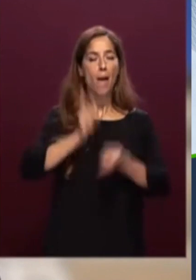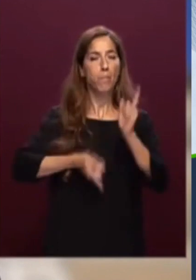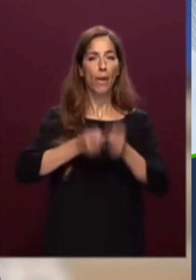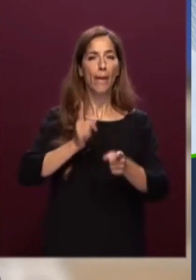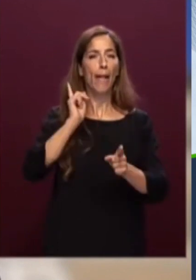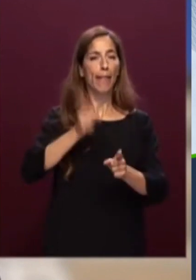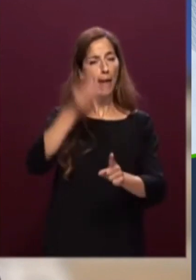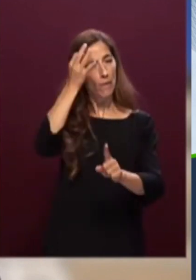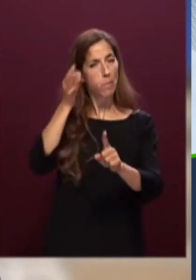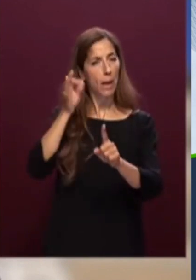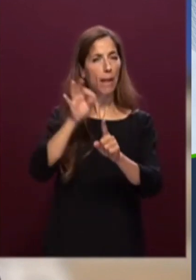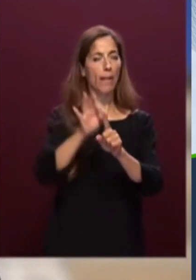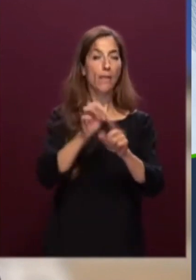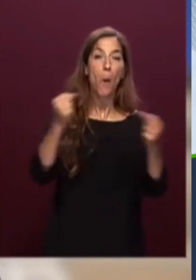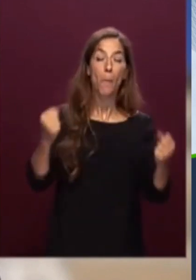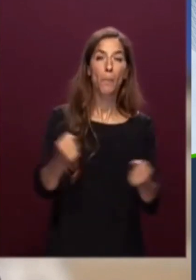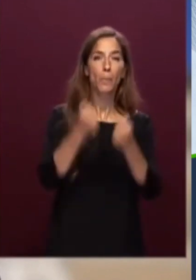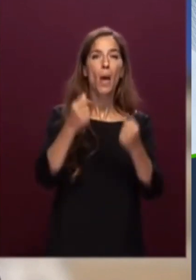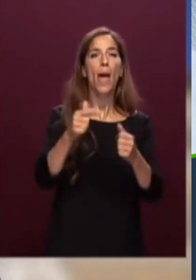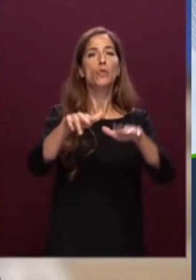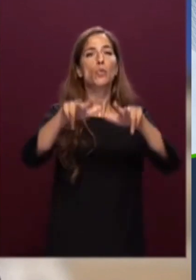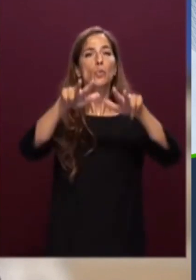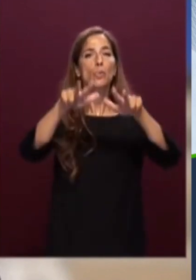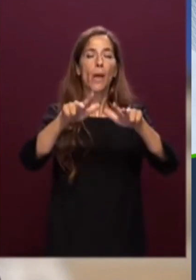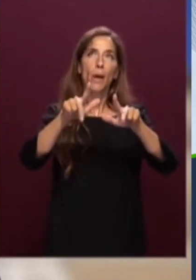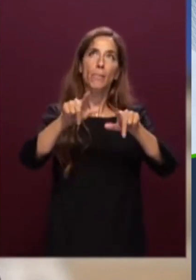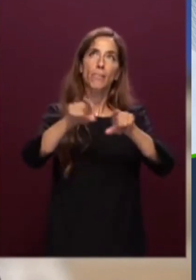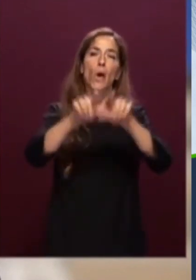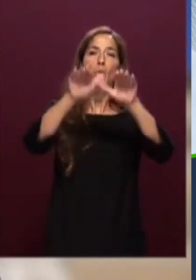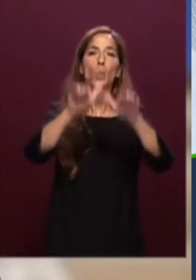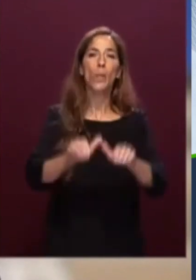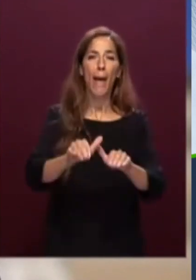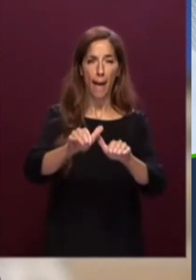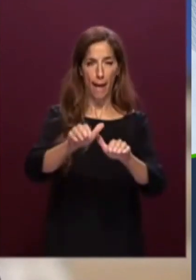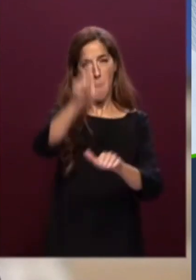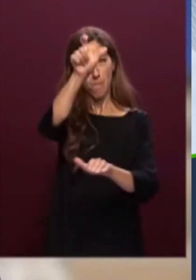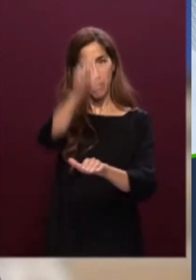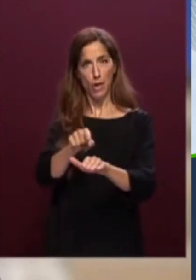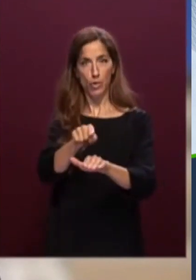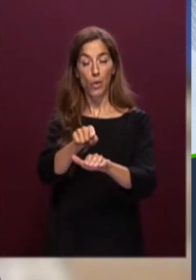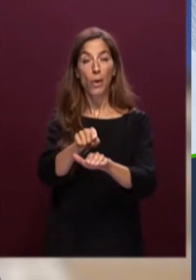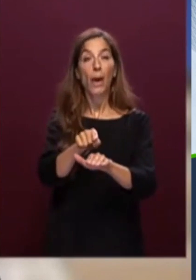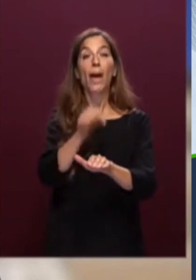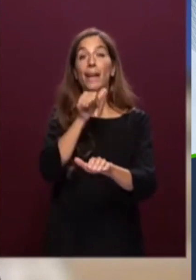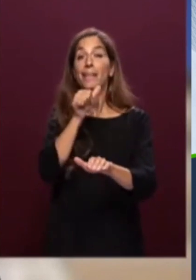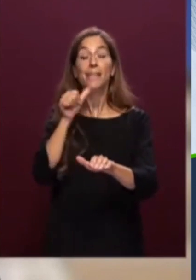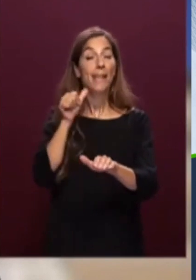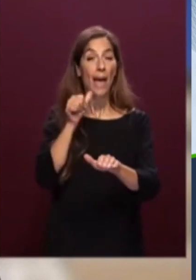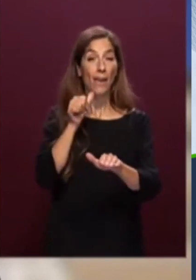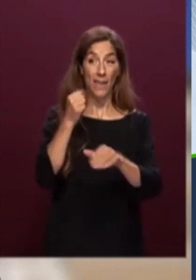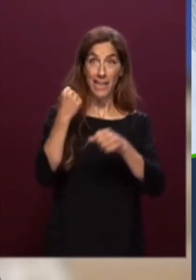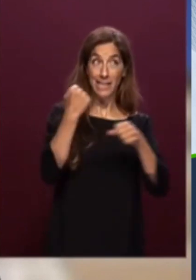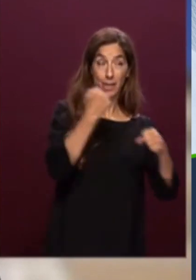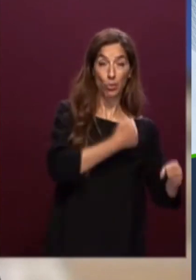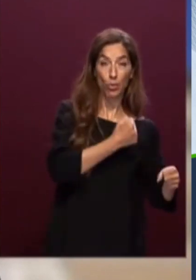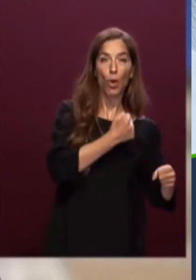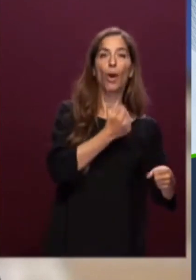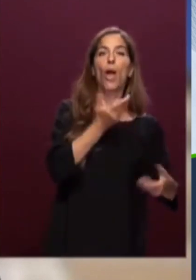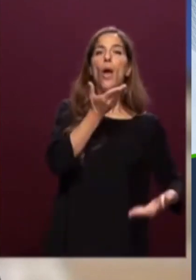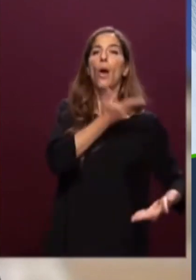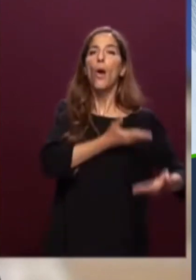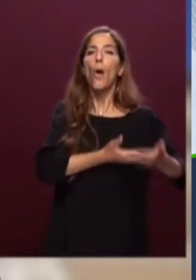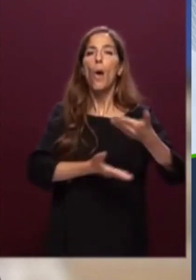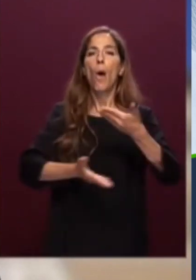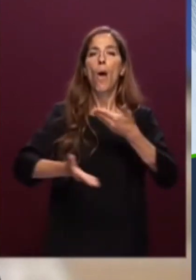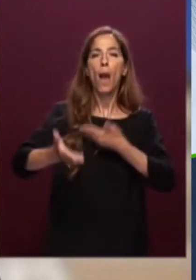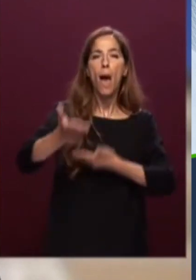persona una promozione e una tutela che richiede una leale collaborazione tra le istituzioni in un impegno